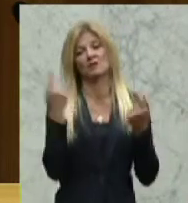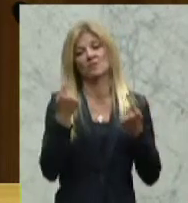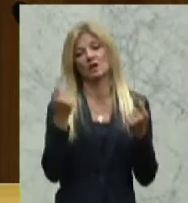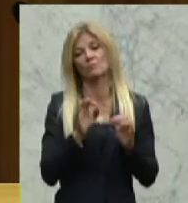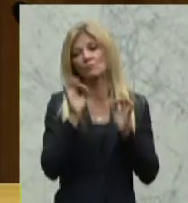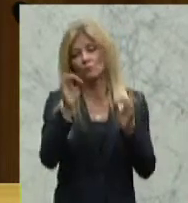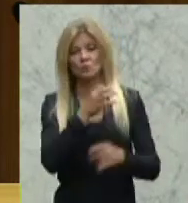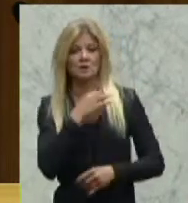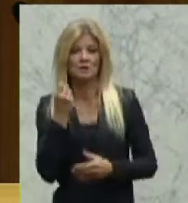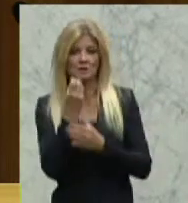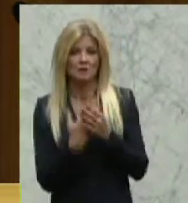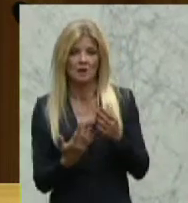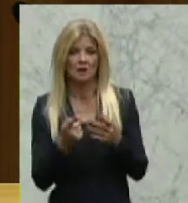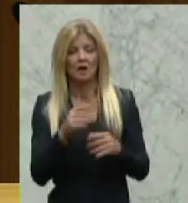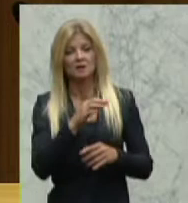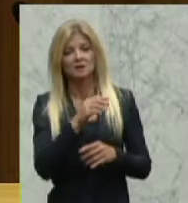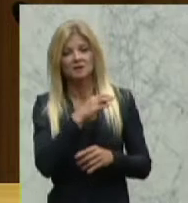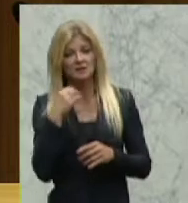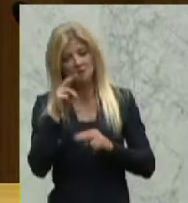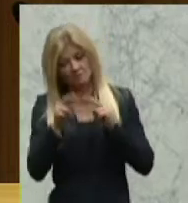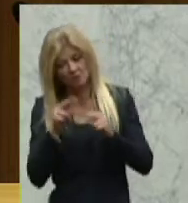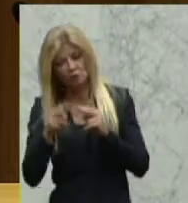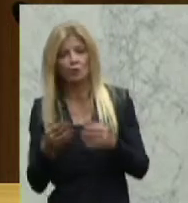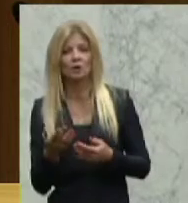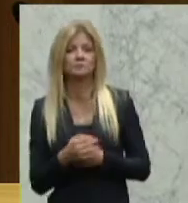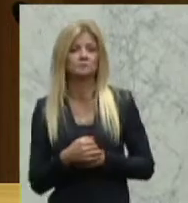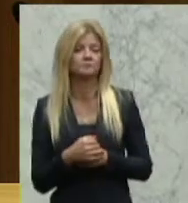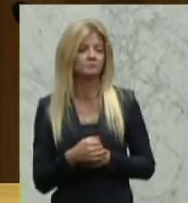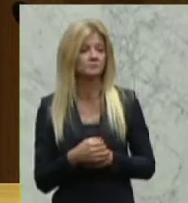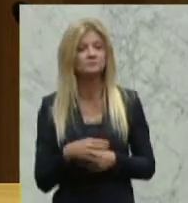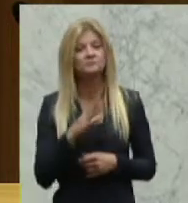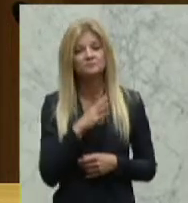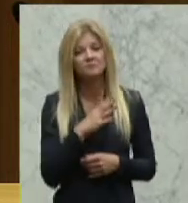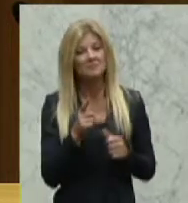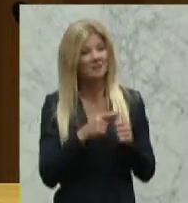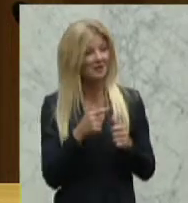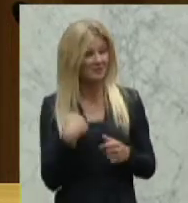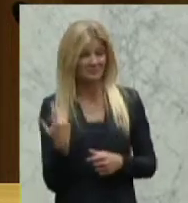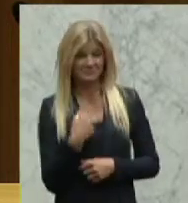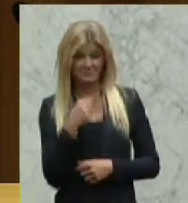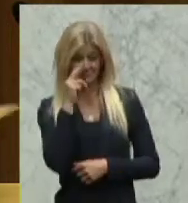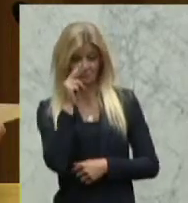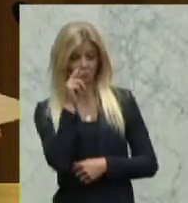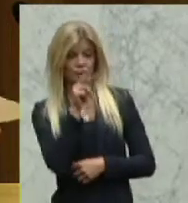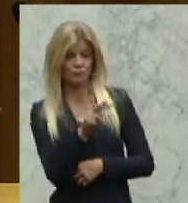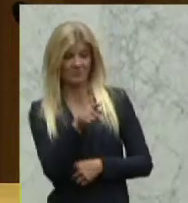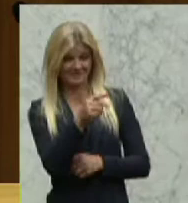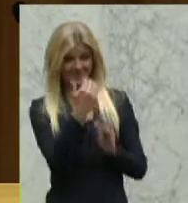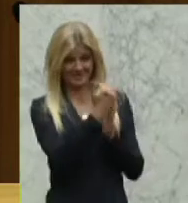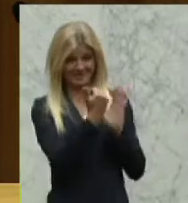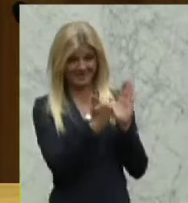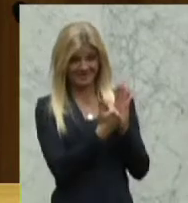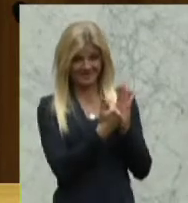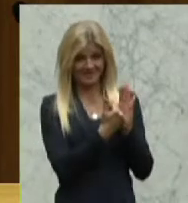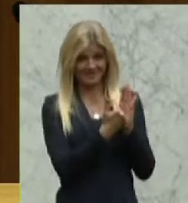die Kindergartenkinder zu betreuen und ihnen hier zu helfen. Wenn wir uns aber anschauen, hier dieses Gesetz der